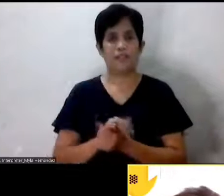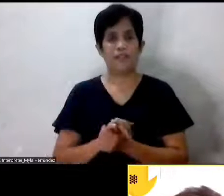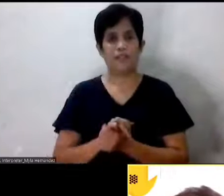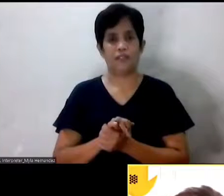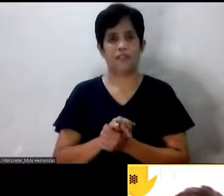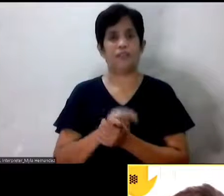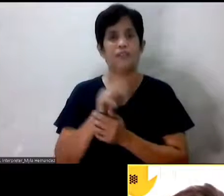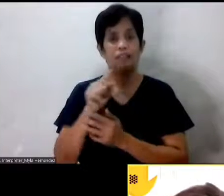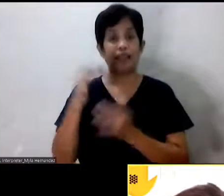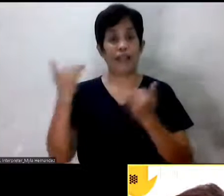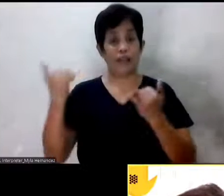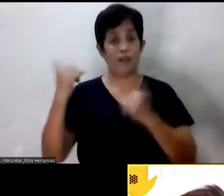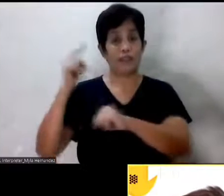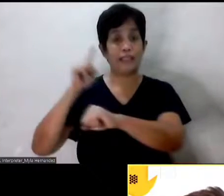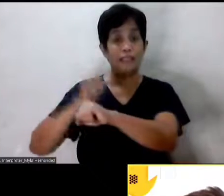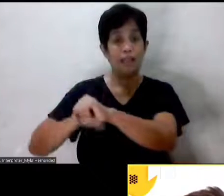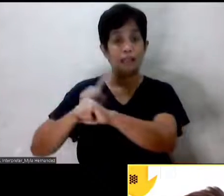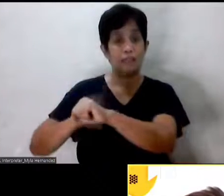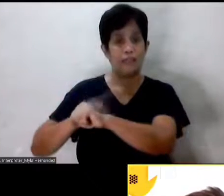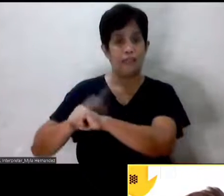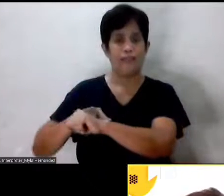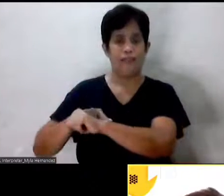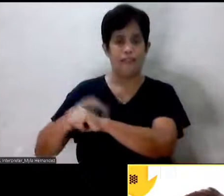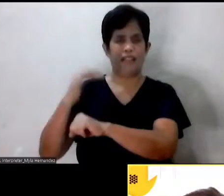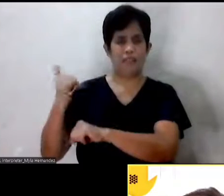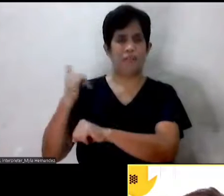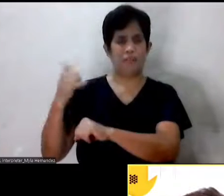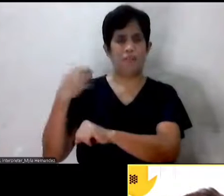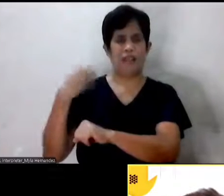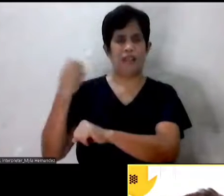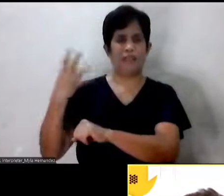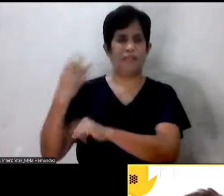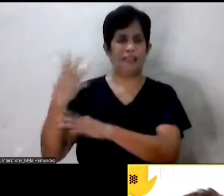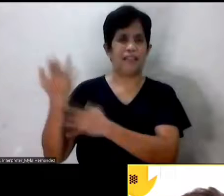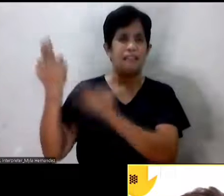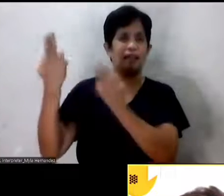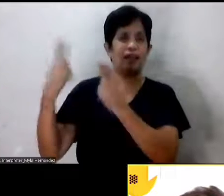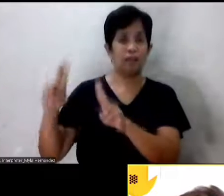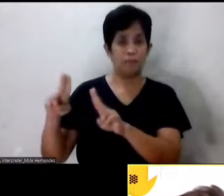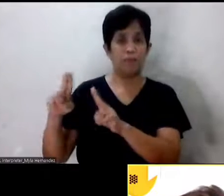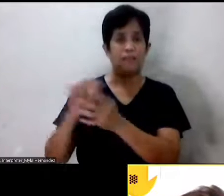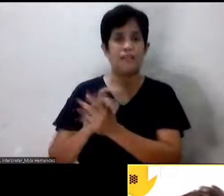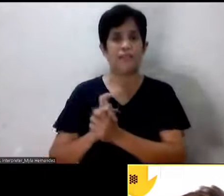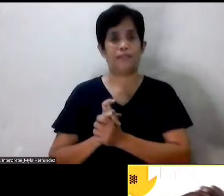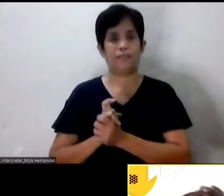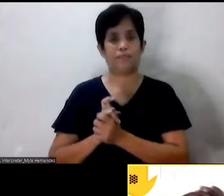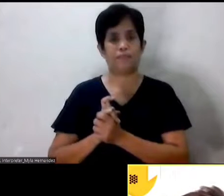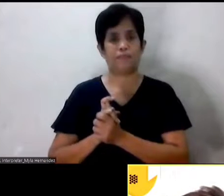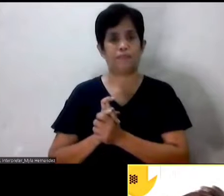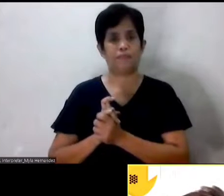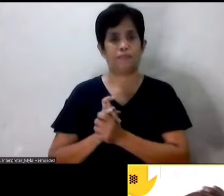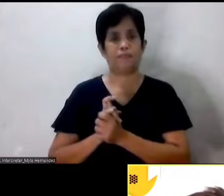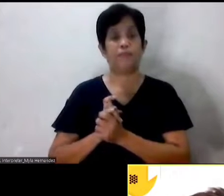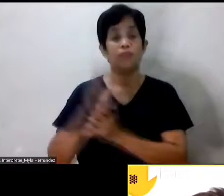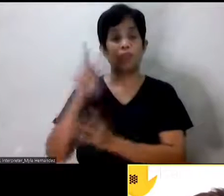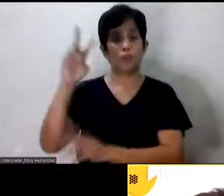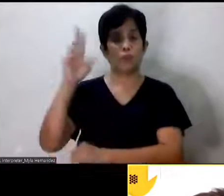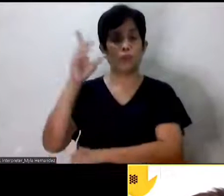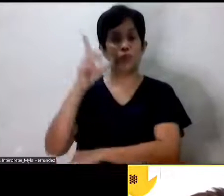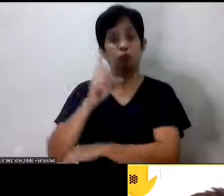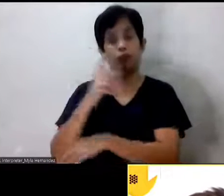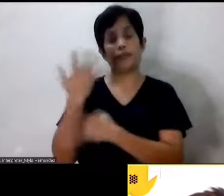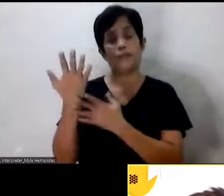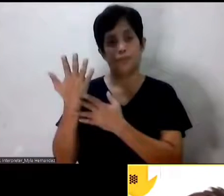napapanahon ngayon kasi maraming ganap, maraming nangyayari. At in two days' time,